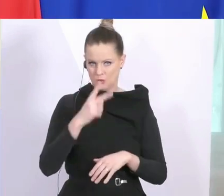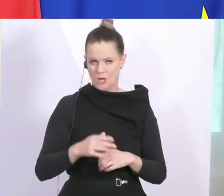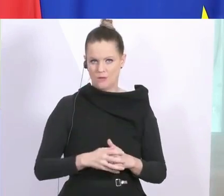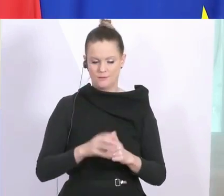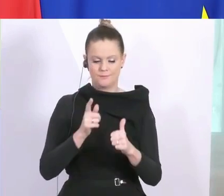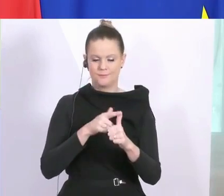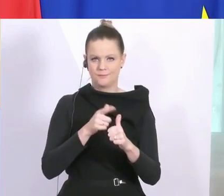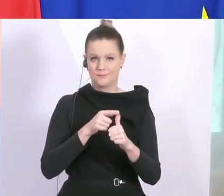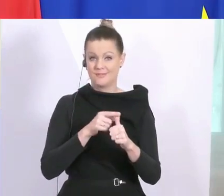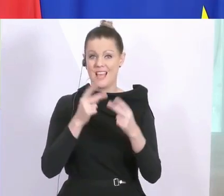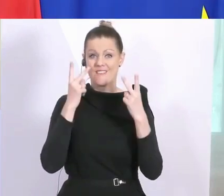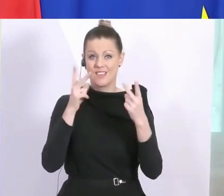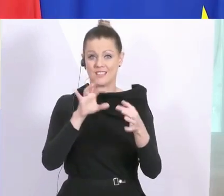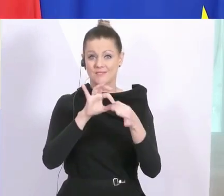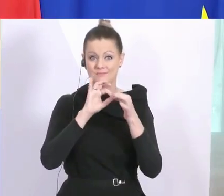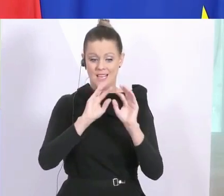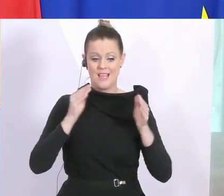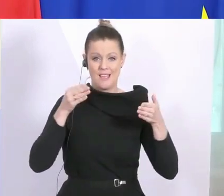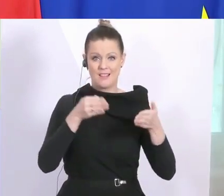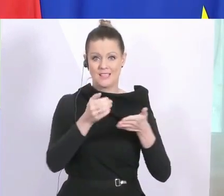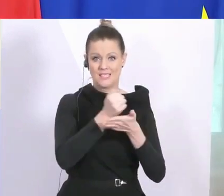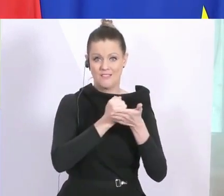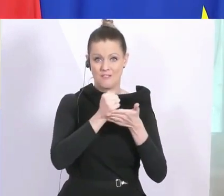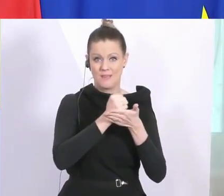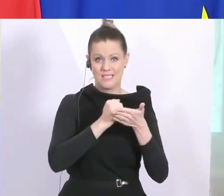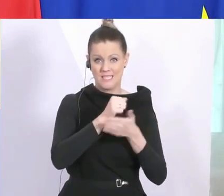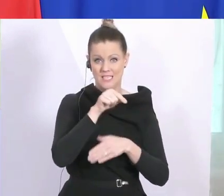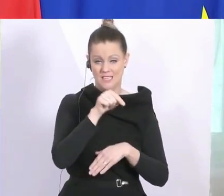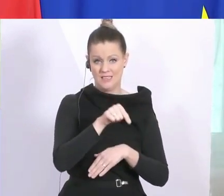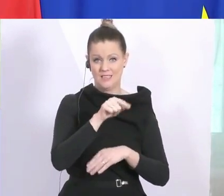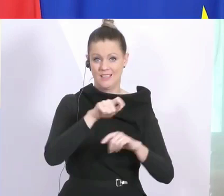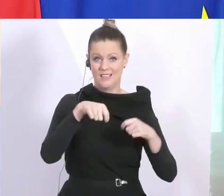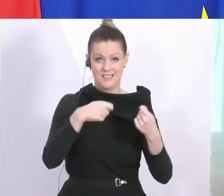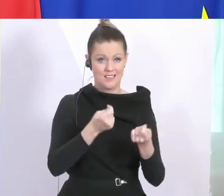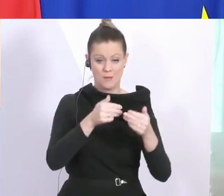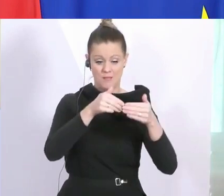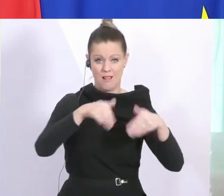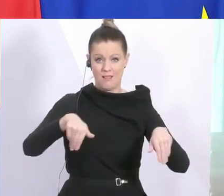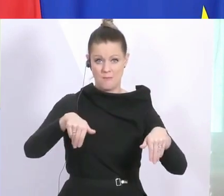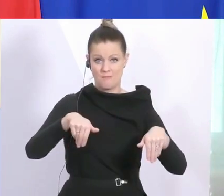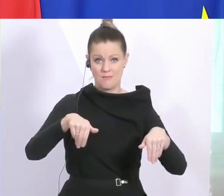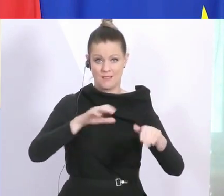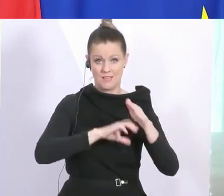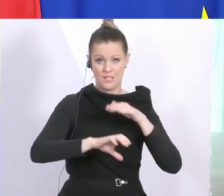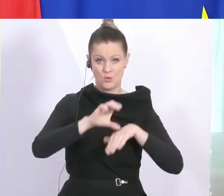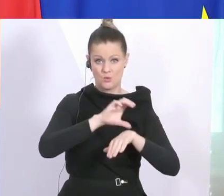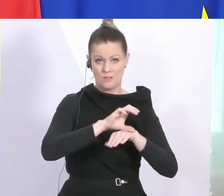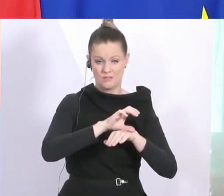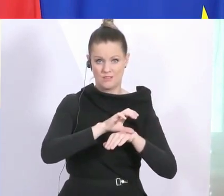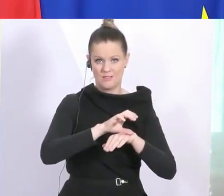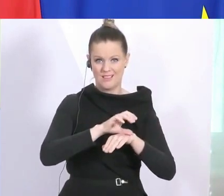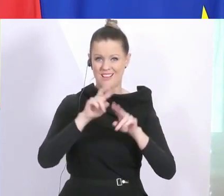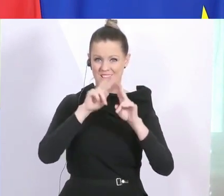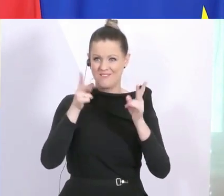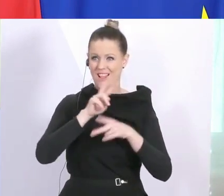der ganz wesentliche Blick auf die Intensivmedizin. Wir wissen, dort gibt es beschränkte Kapazitäten. Kein Gesundheitssystem